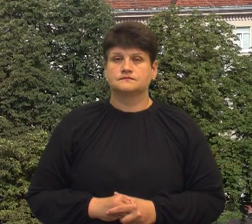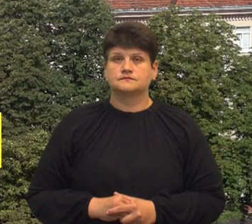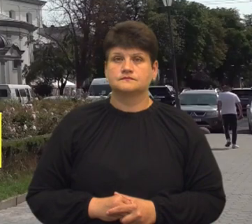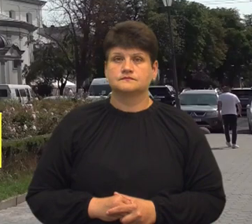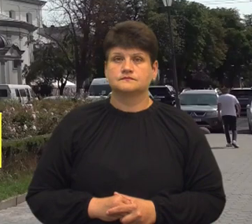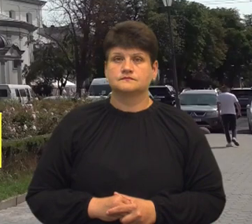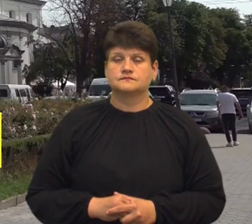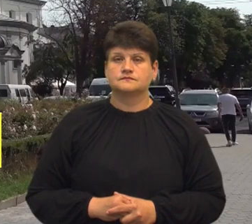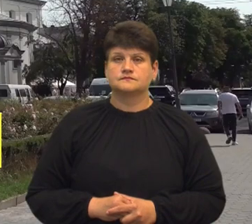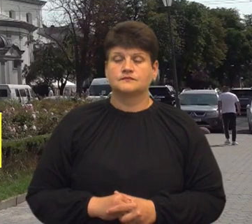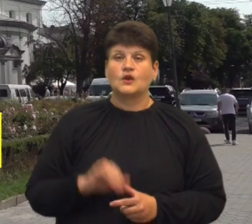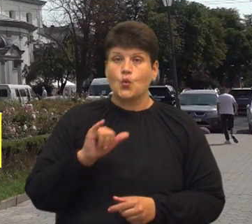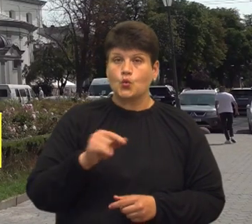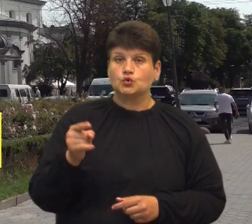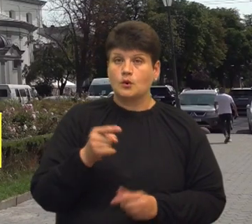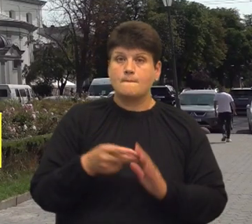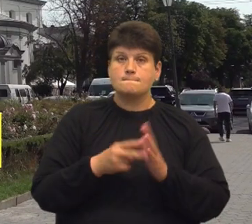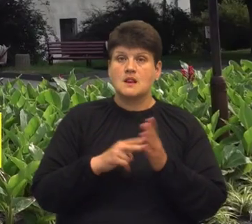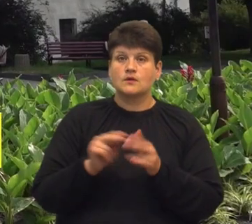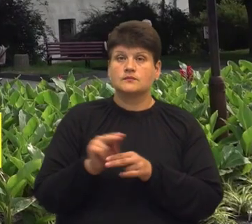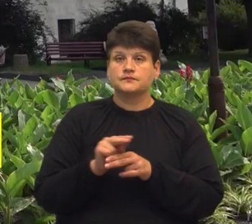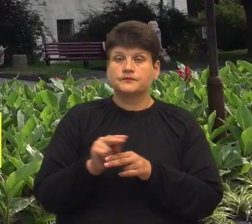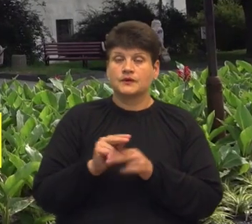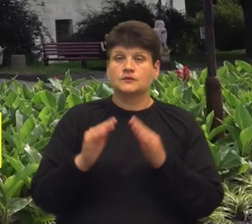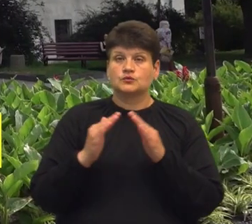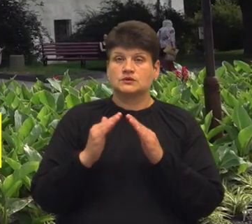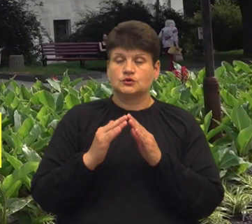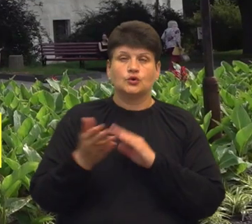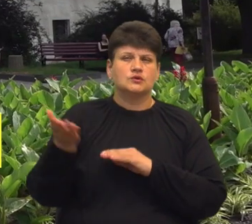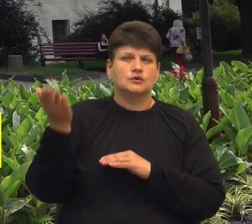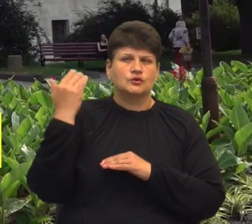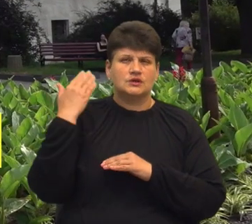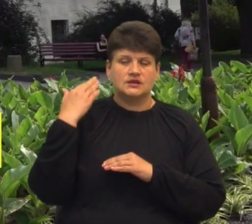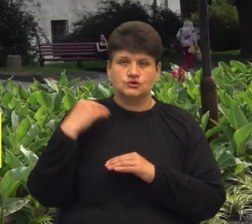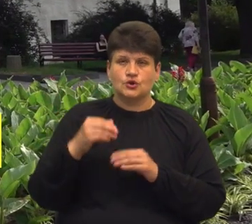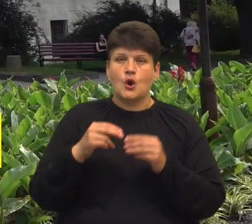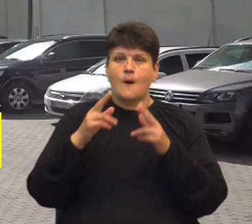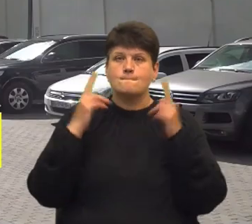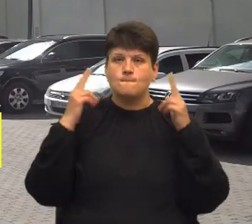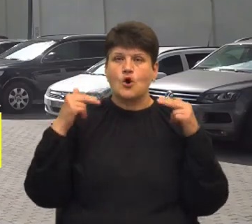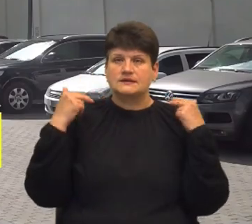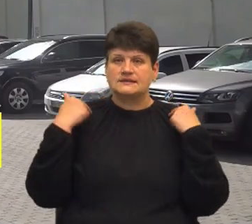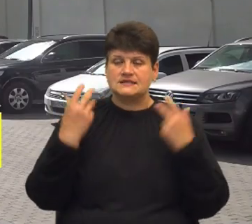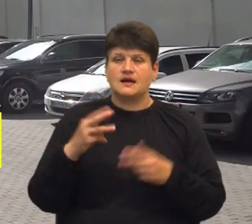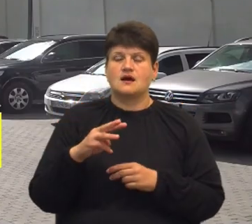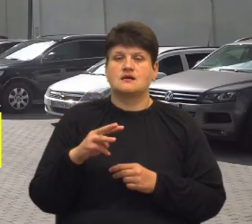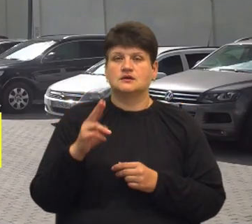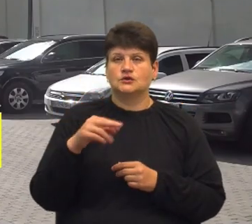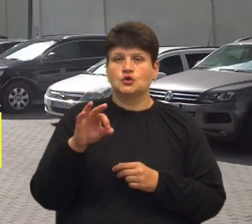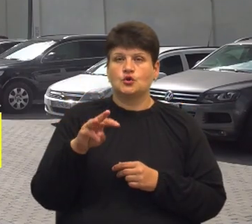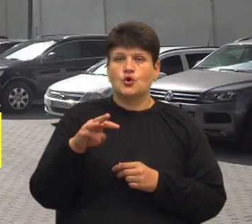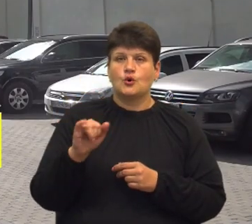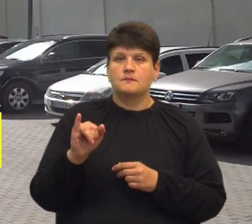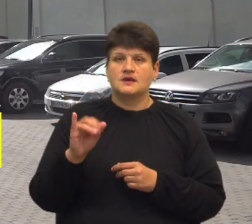У Тернополі планують відреставрувати будівлю колишнього монастиря домініканців 1749 року, яка є